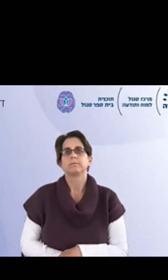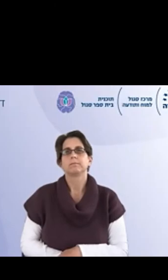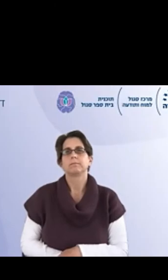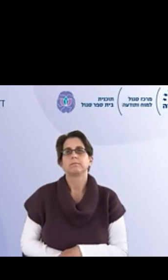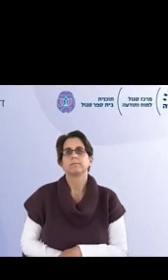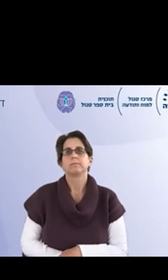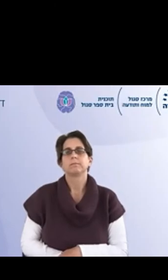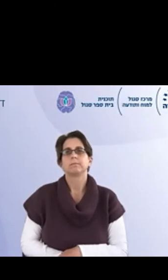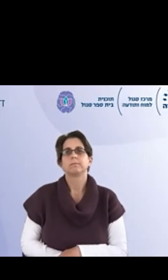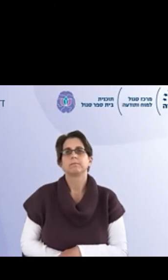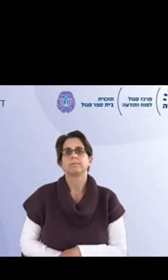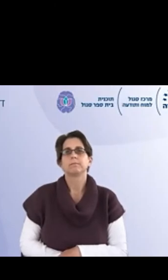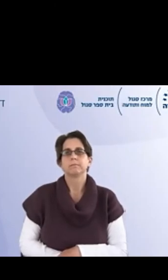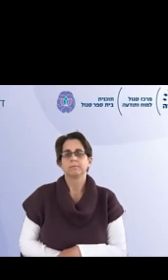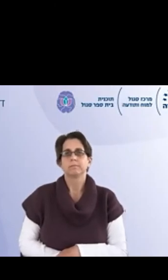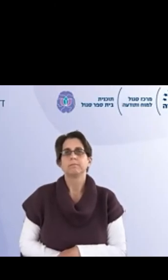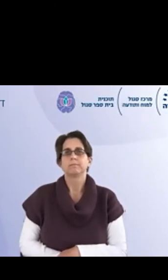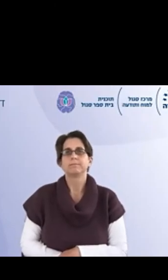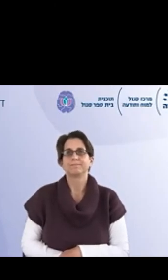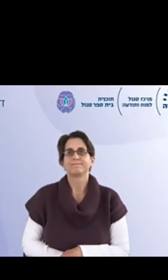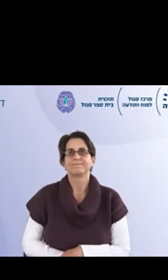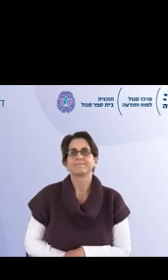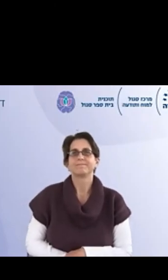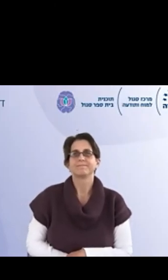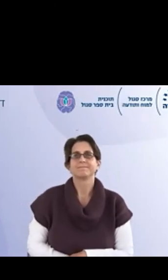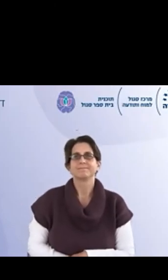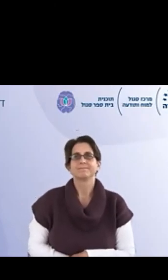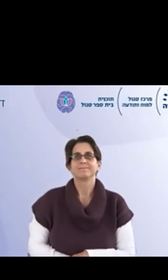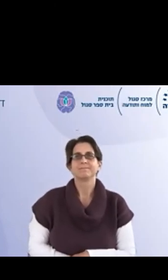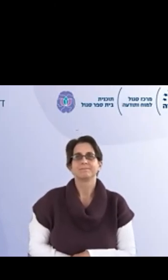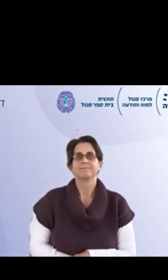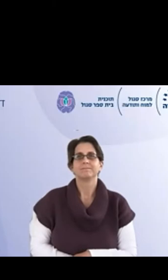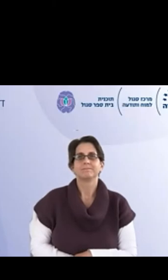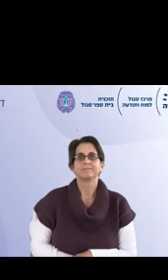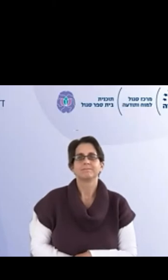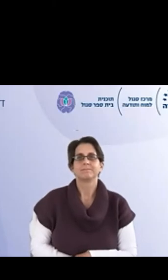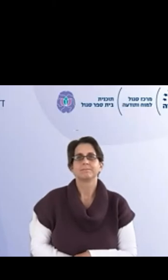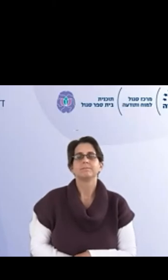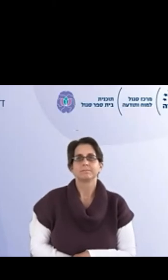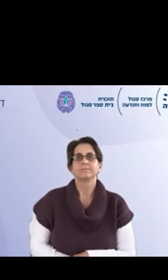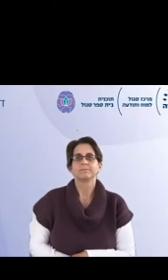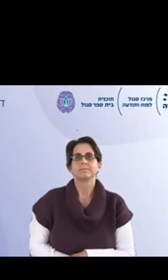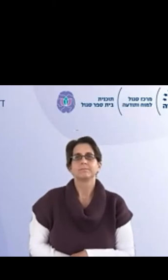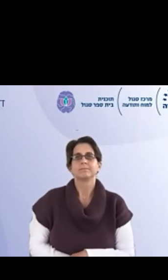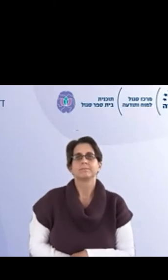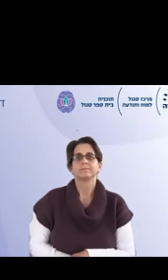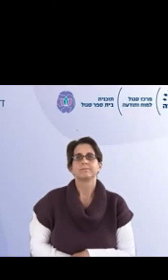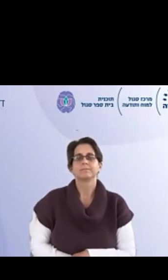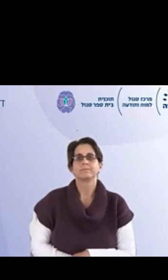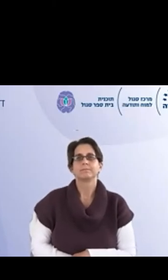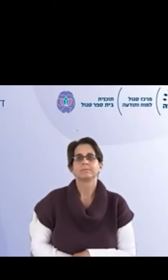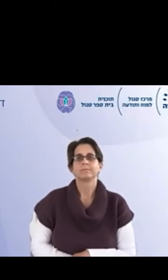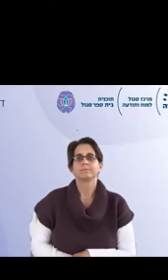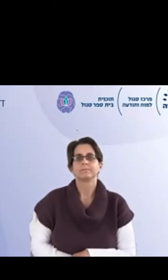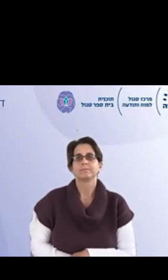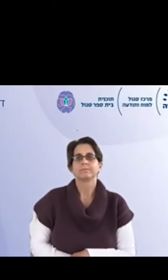המשבר יחלוף בסדר? יש עכשיו משבר יש מצב משברי והוא ארוך אבל הוא יחלוף והתחושה שלנו